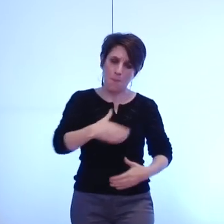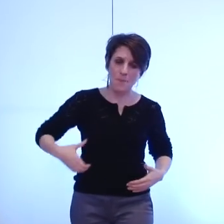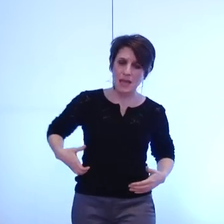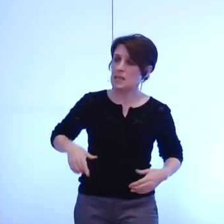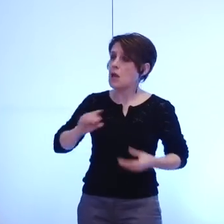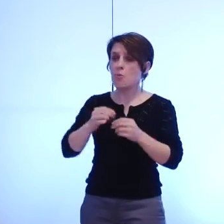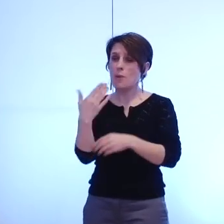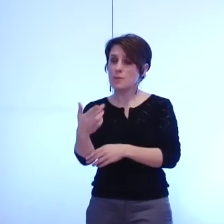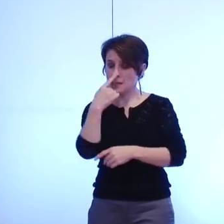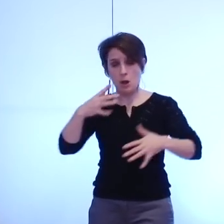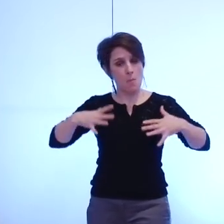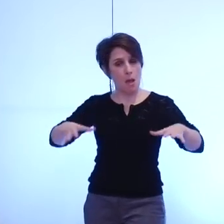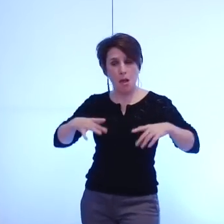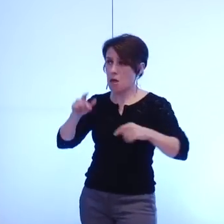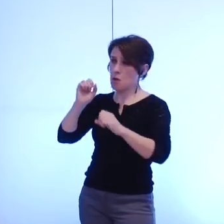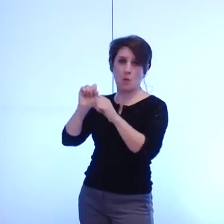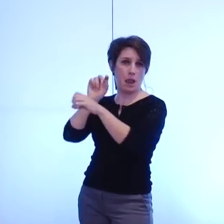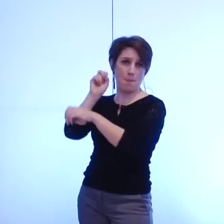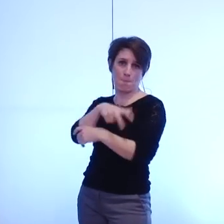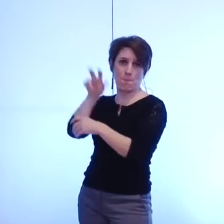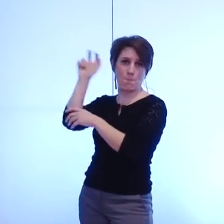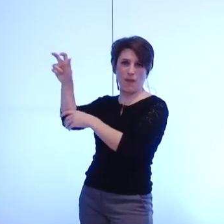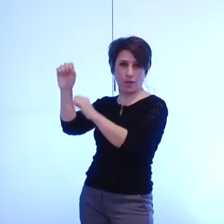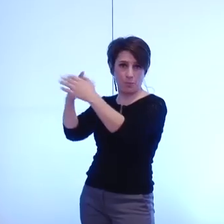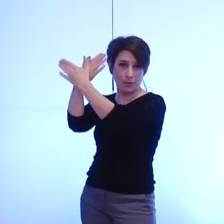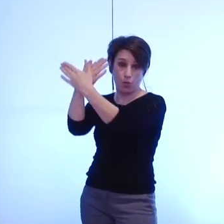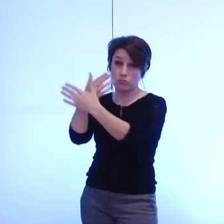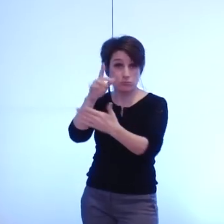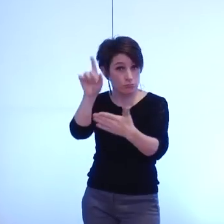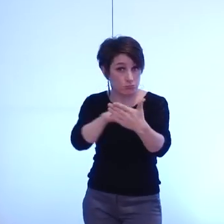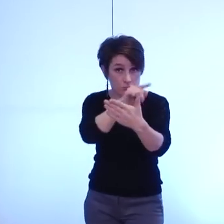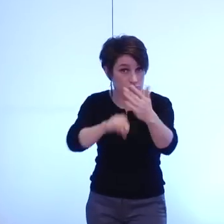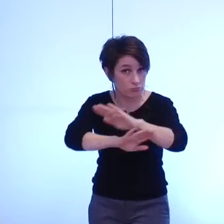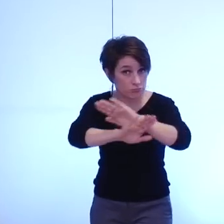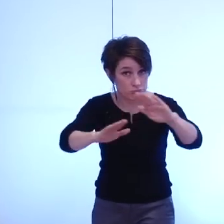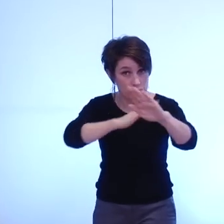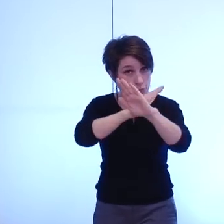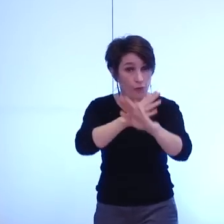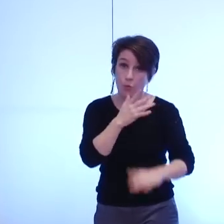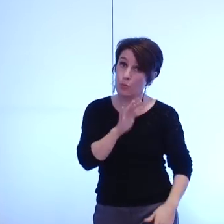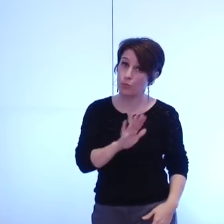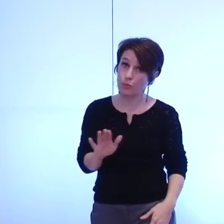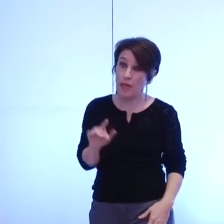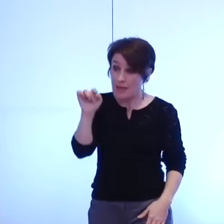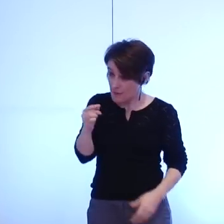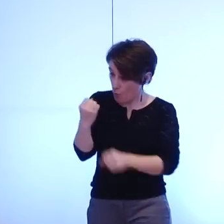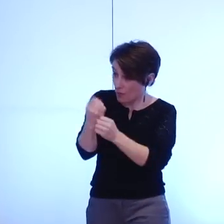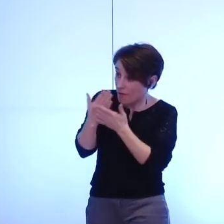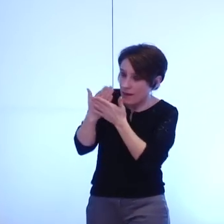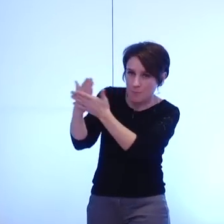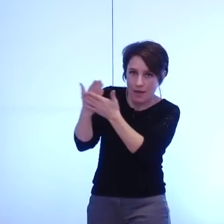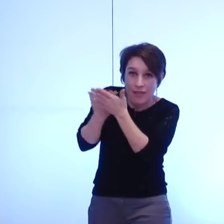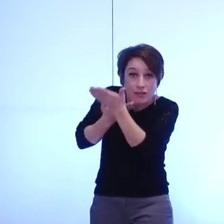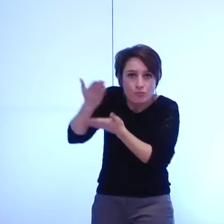de la métro ce temps là est révolu il est temps de construire cet espace de coopération cet espace